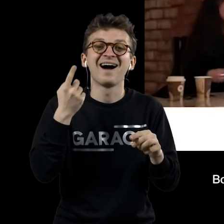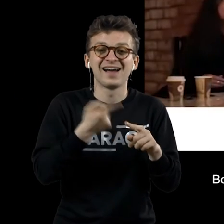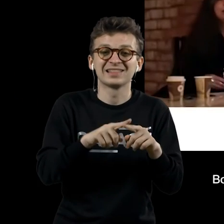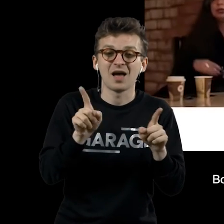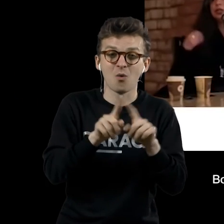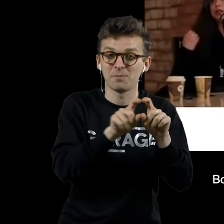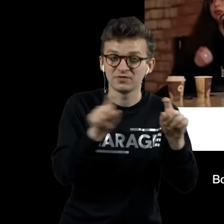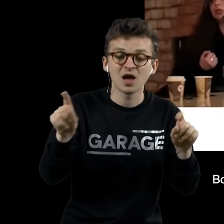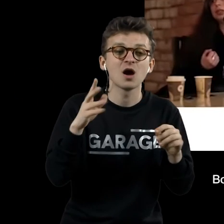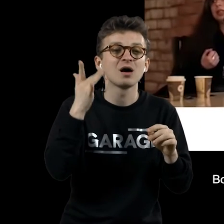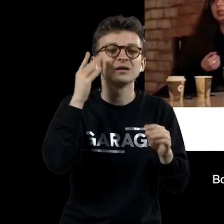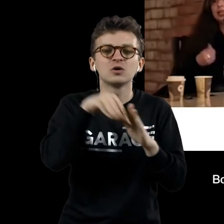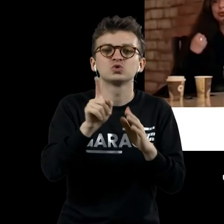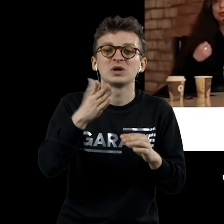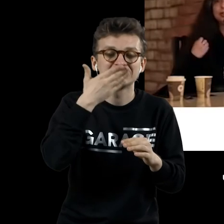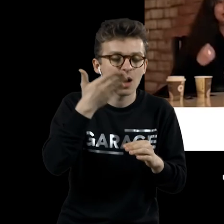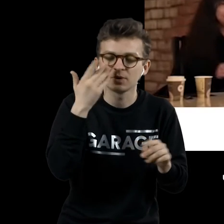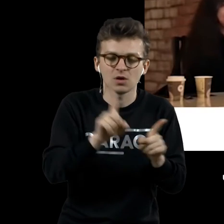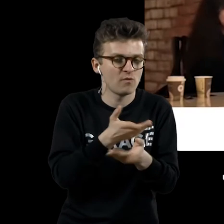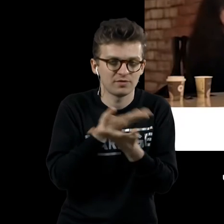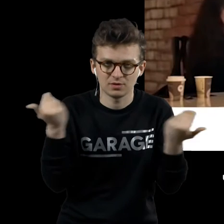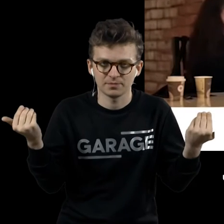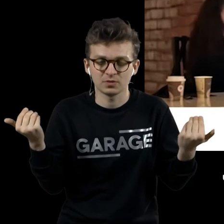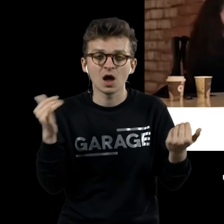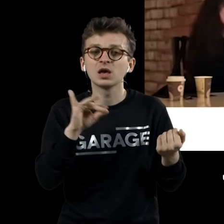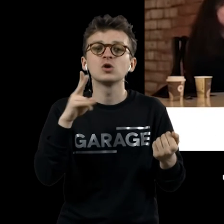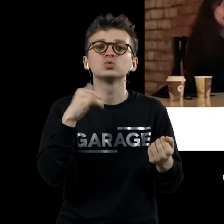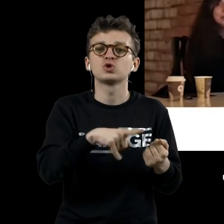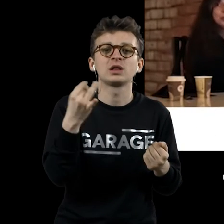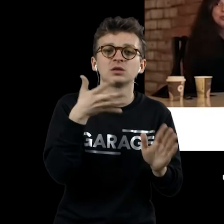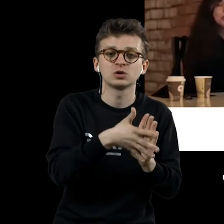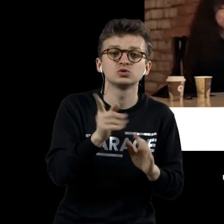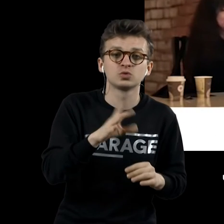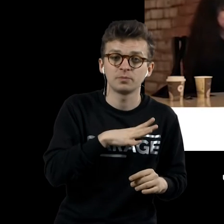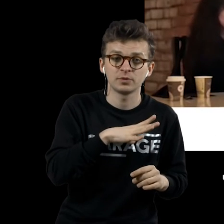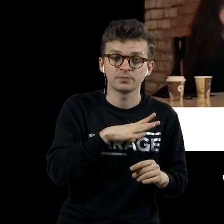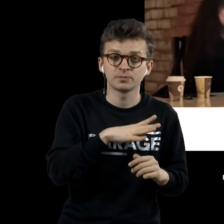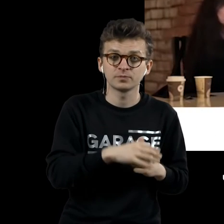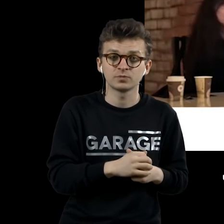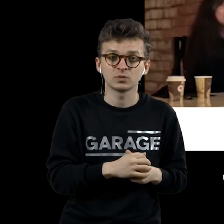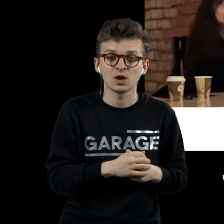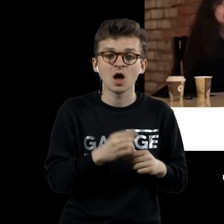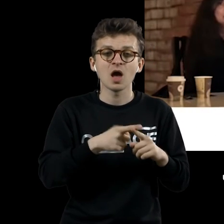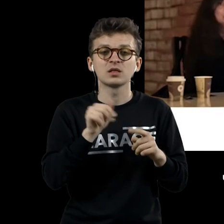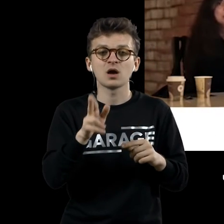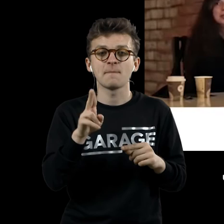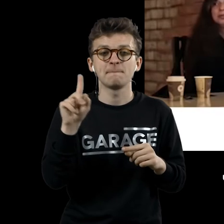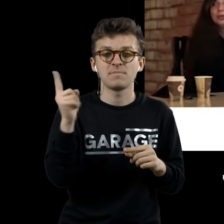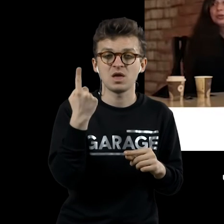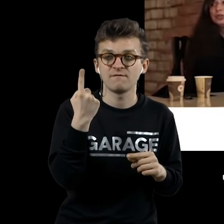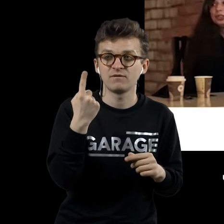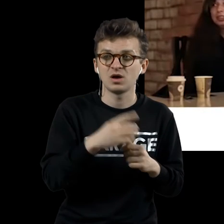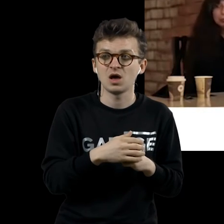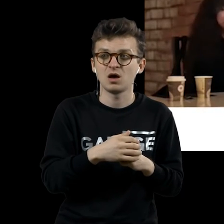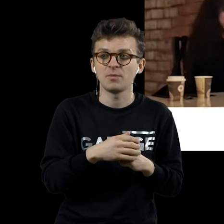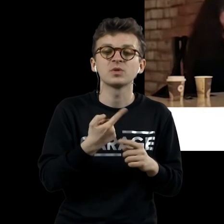Запах, который не существует. Что здесь интересовало Дюшана? Во-первых, помимо такой первой игры с предметами